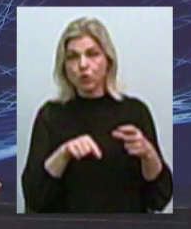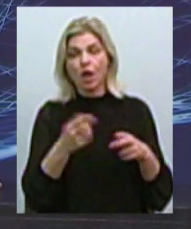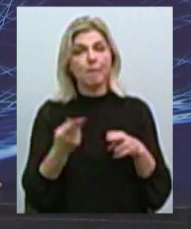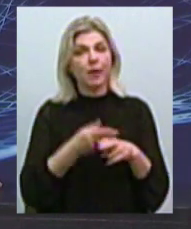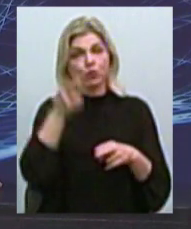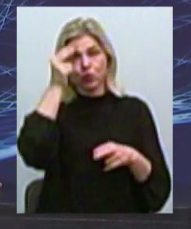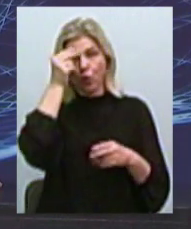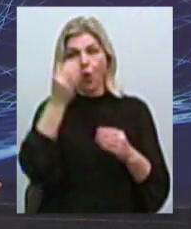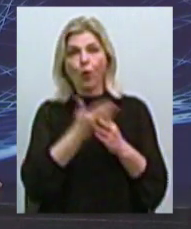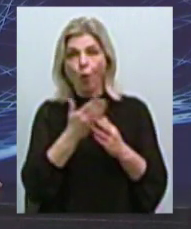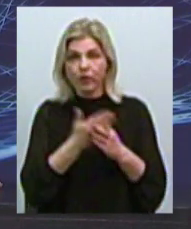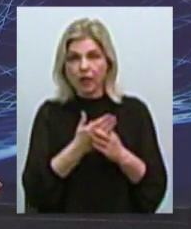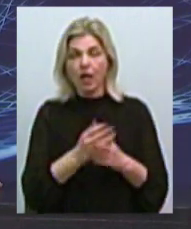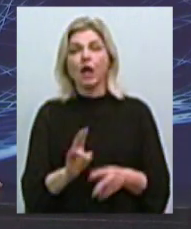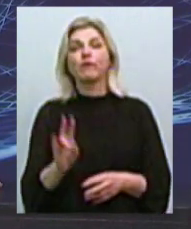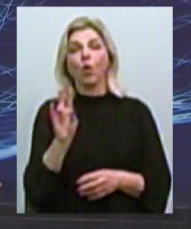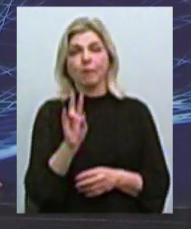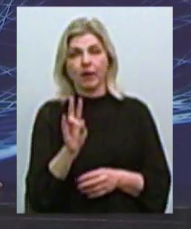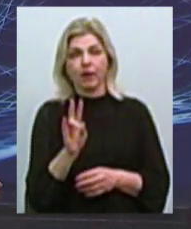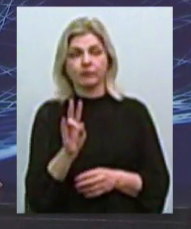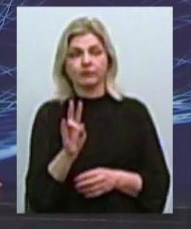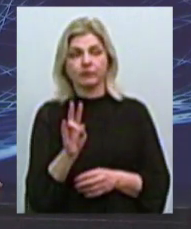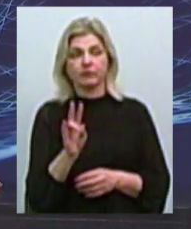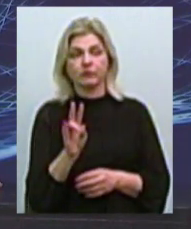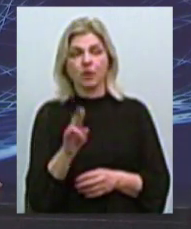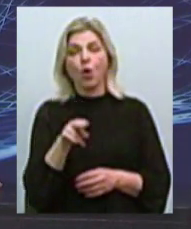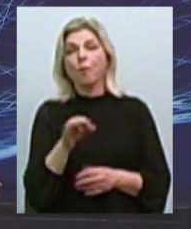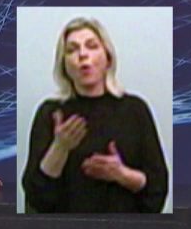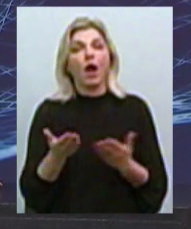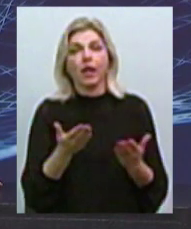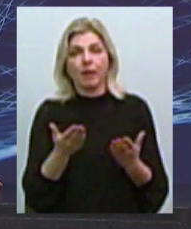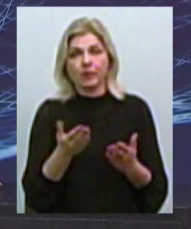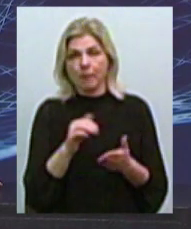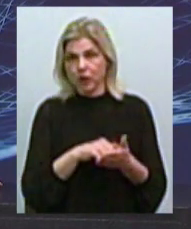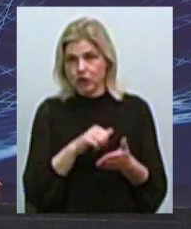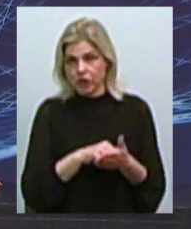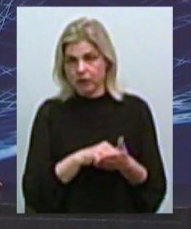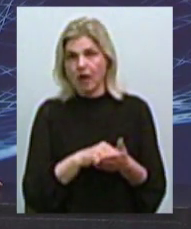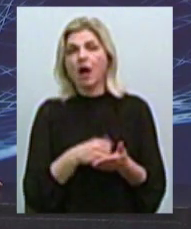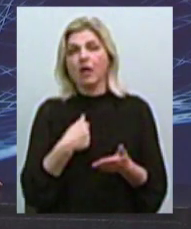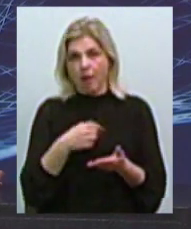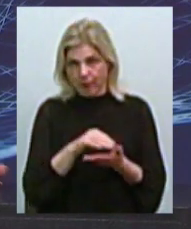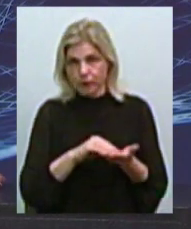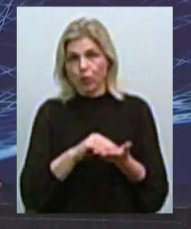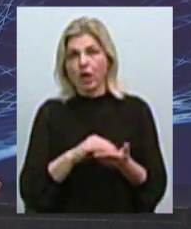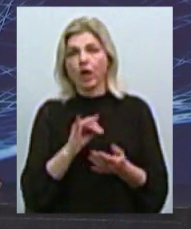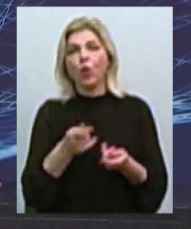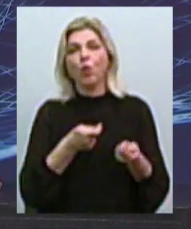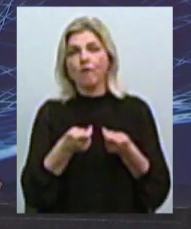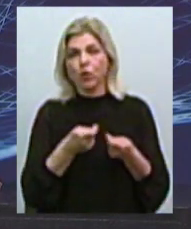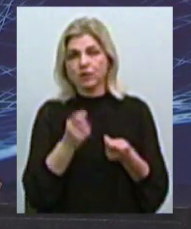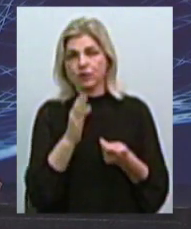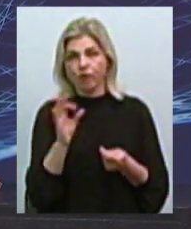учета льгот. В ноябре месяце по каким-то причинам это подчеркивается і руководством